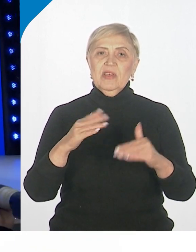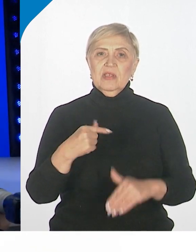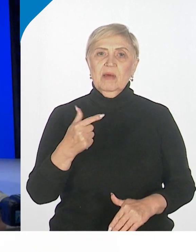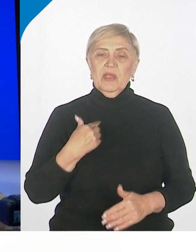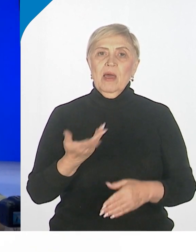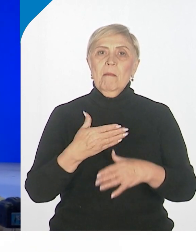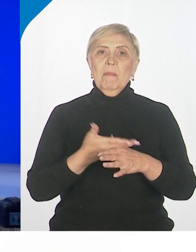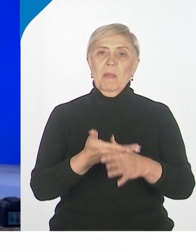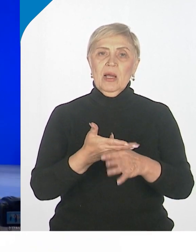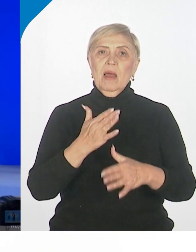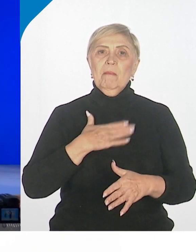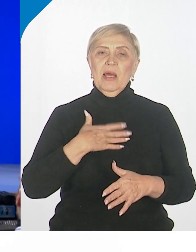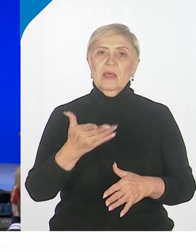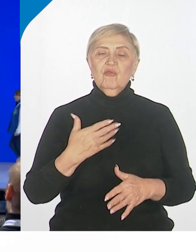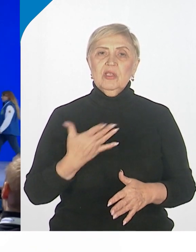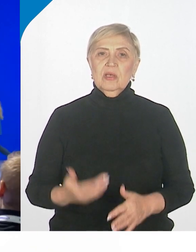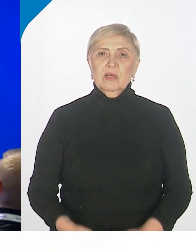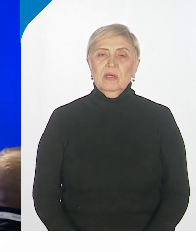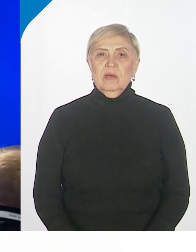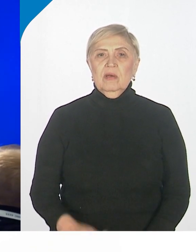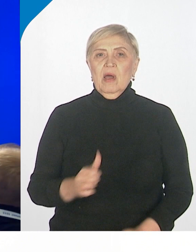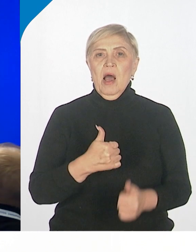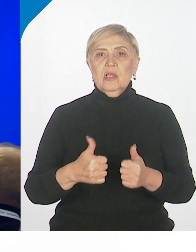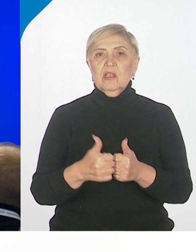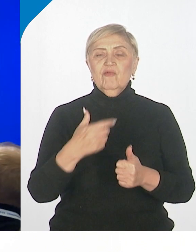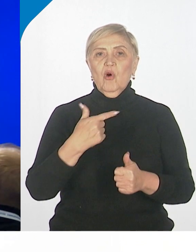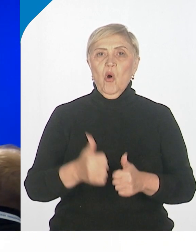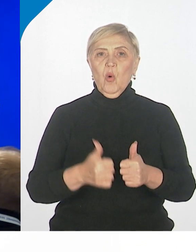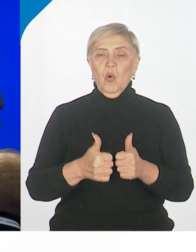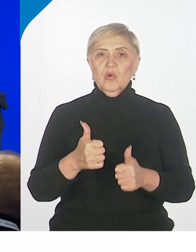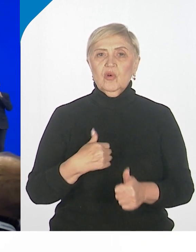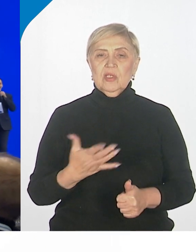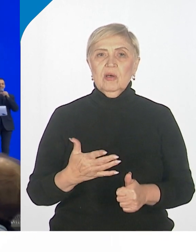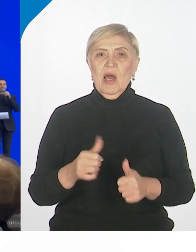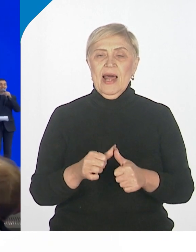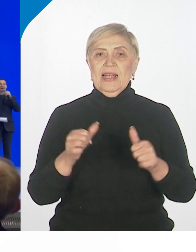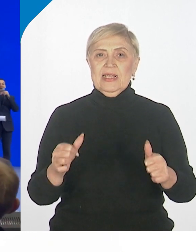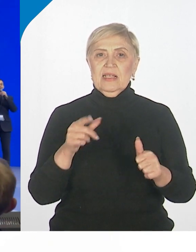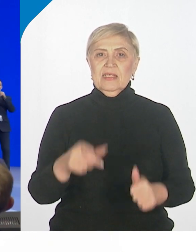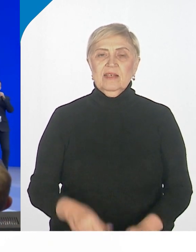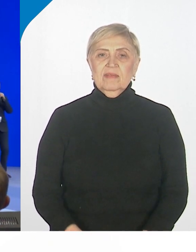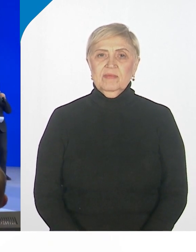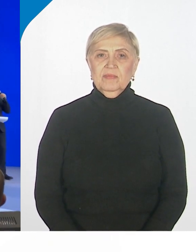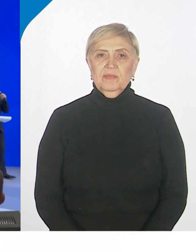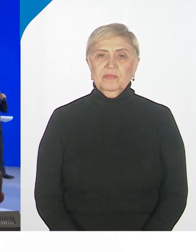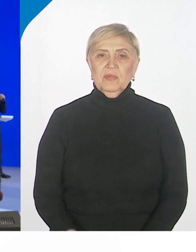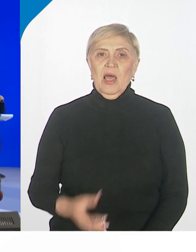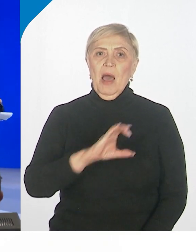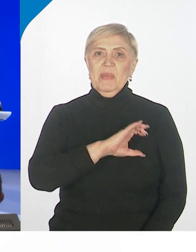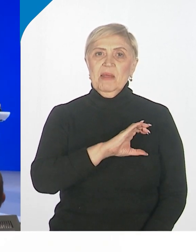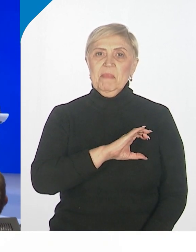помогли многие конкурсы. Основным конкурсом раскрылся именно облимпиус.